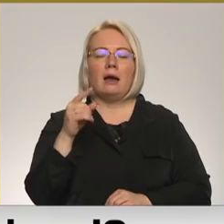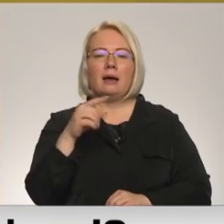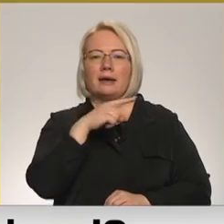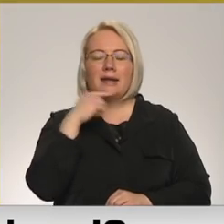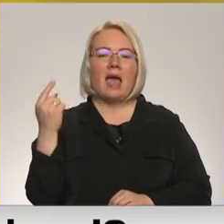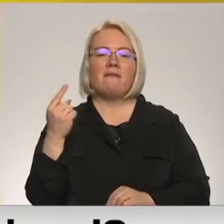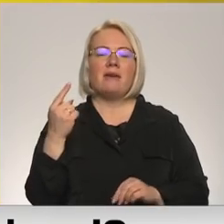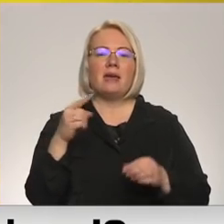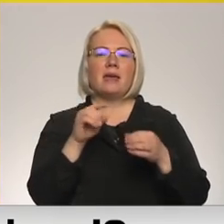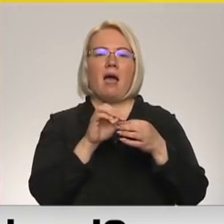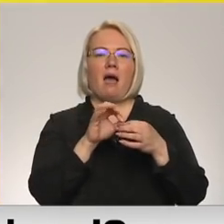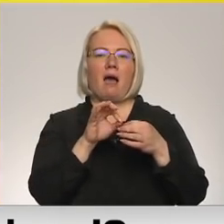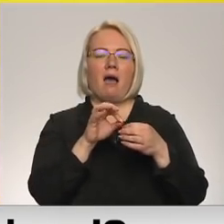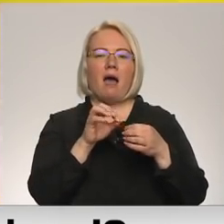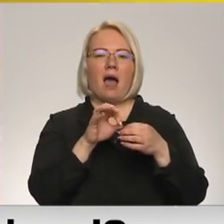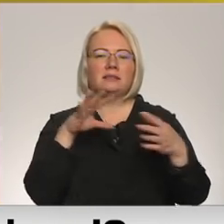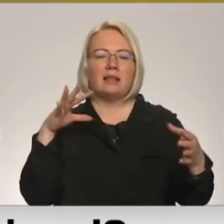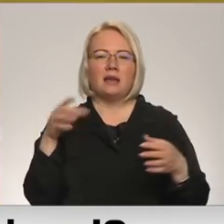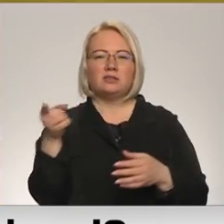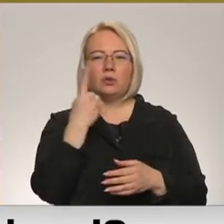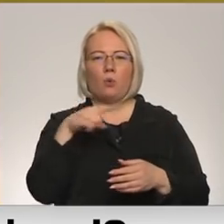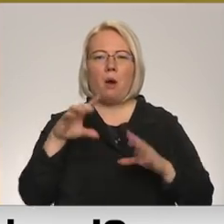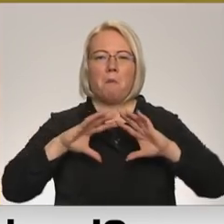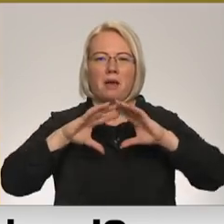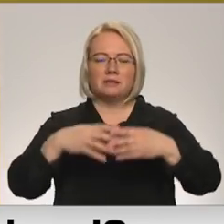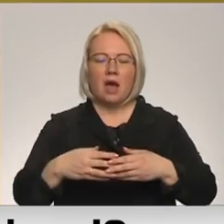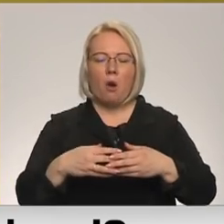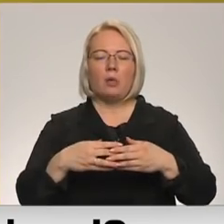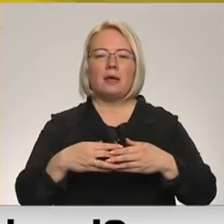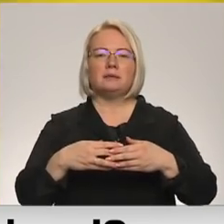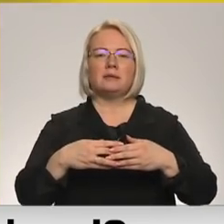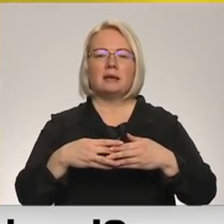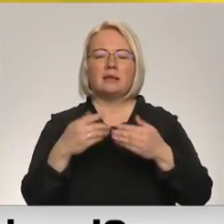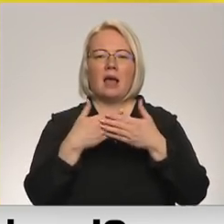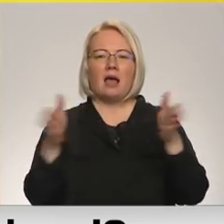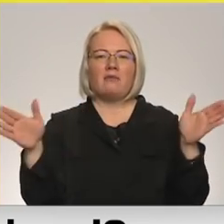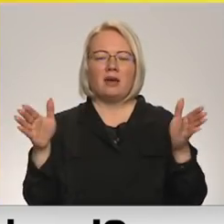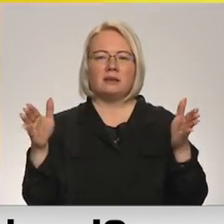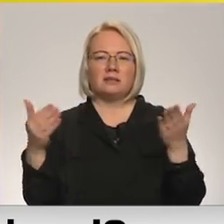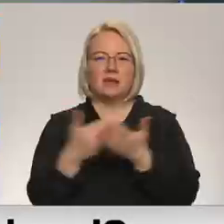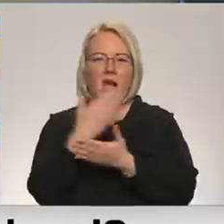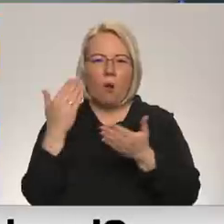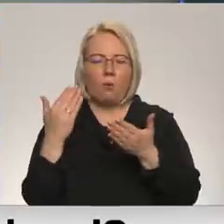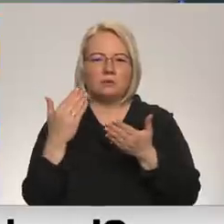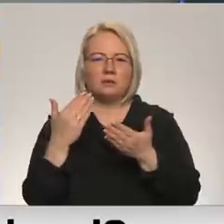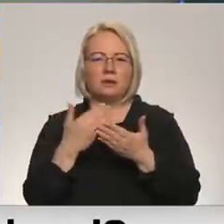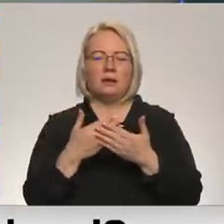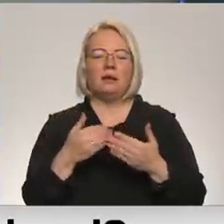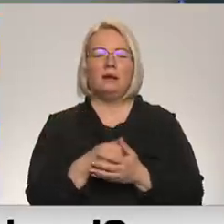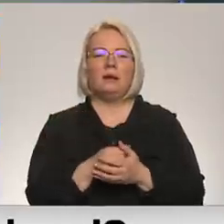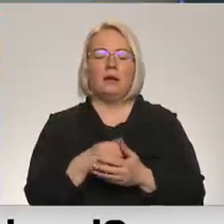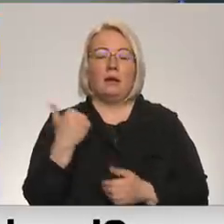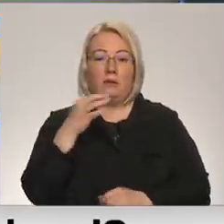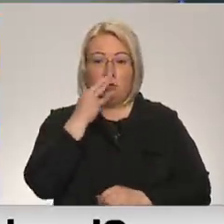cietkrīti, jauns priekškaris. Ko mēs varam tiešām gaidīt no Krievijas sabiedrības šajā situācijā? Tā ir